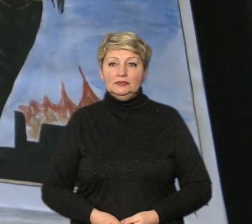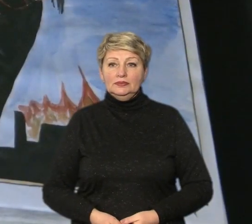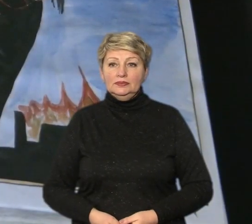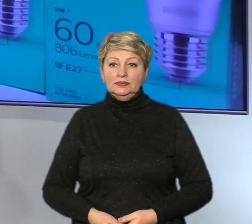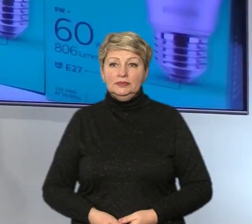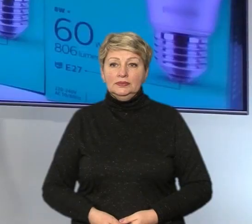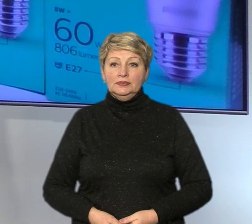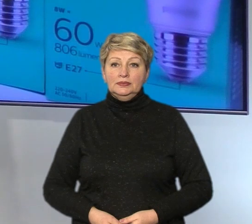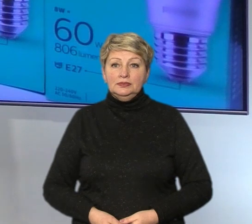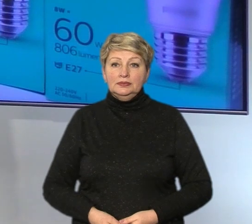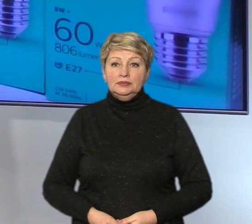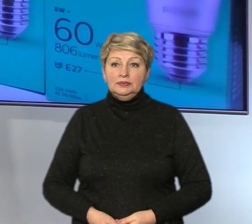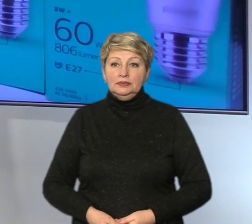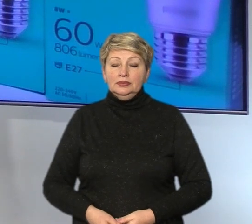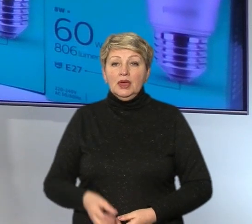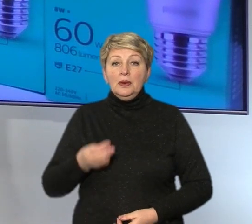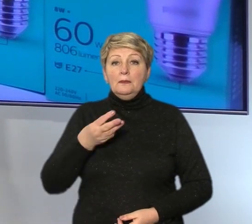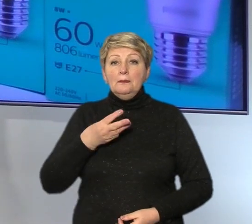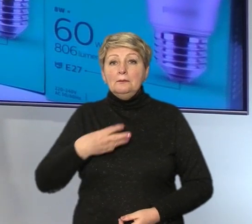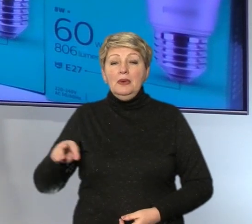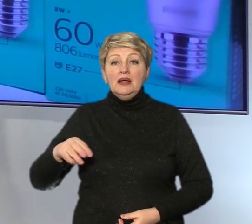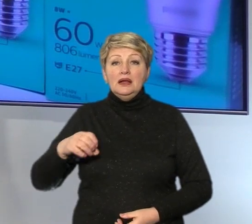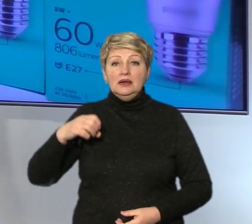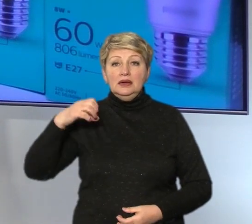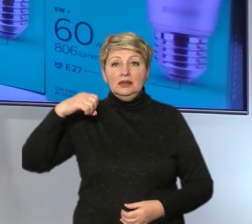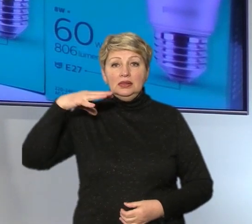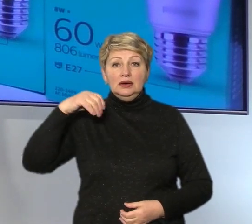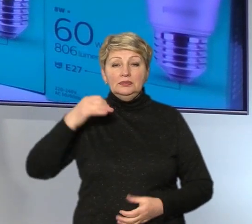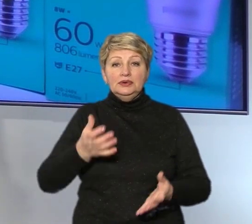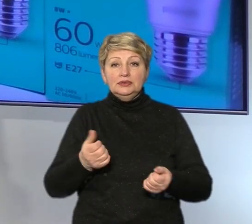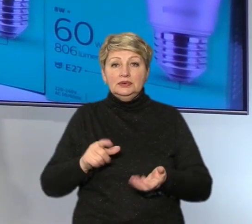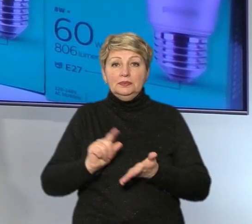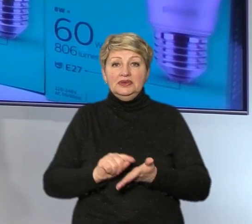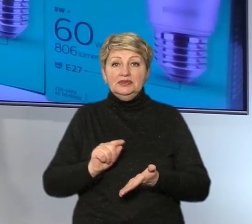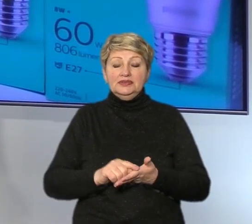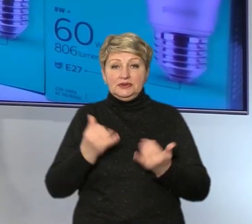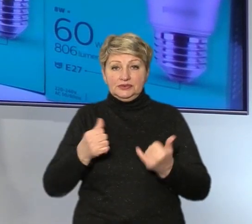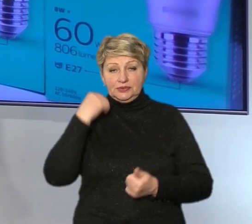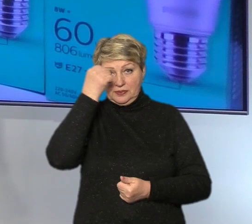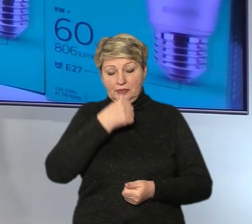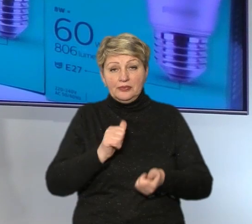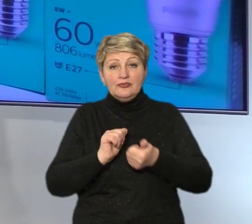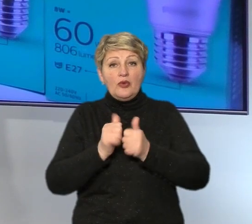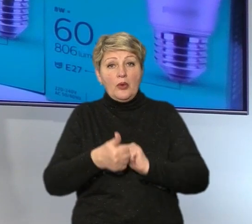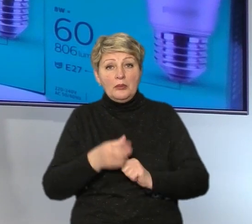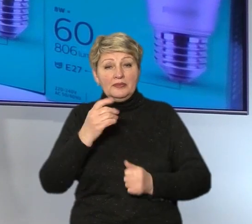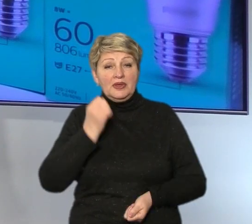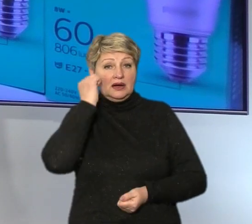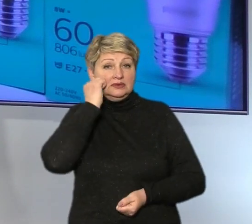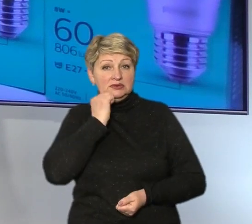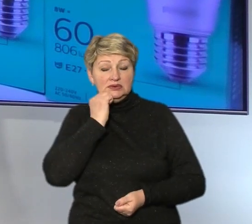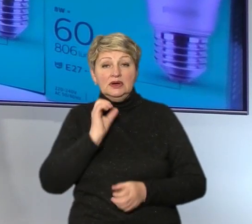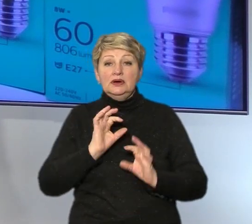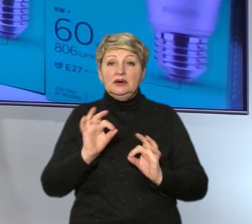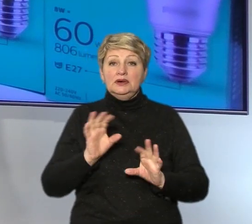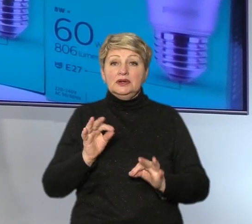Черкаси. Мільйон ледламп отримали пенсіонери Черкасщини цього року в обмін на лампи розжарювання. Розповів